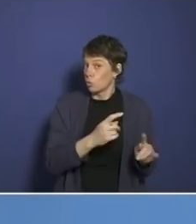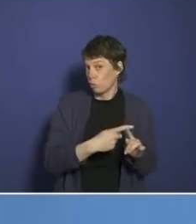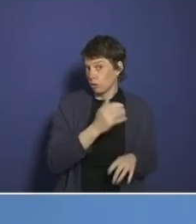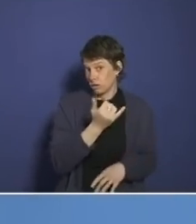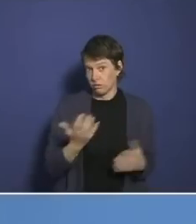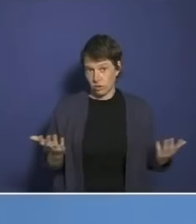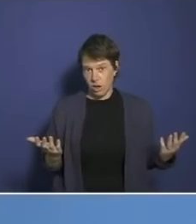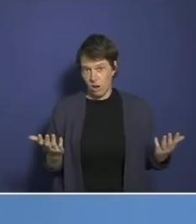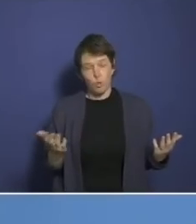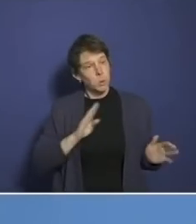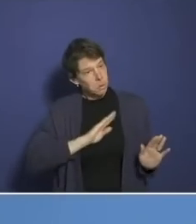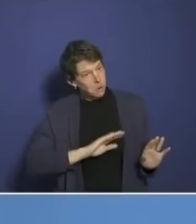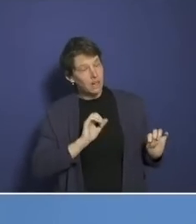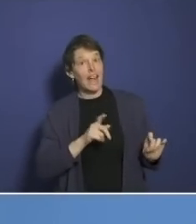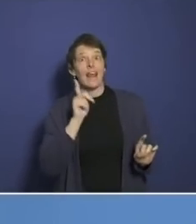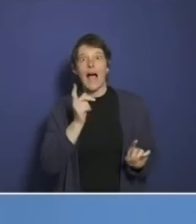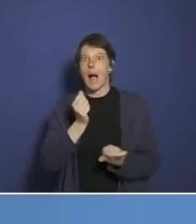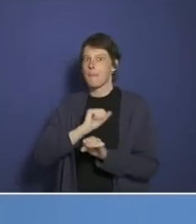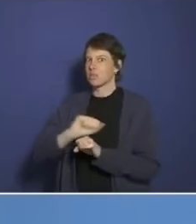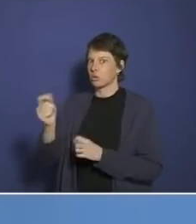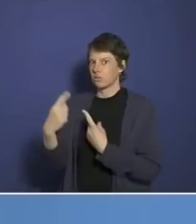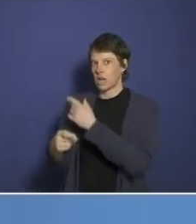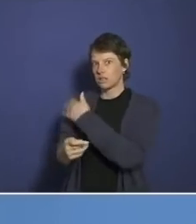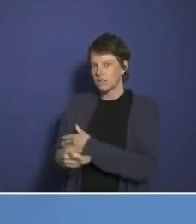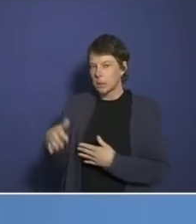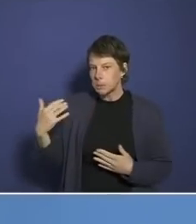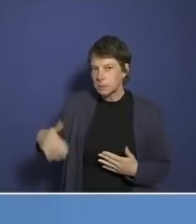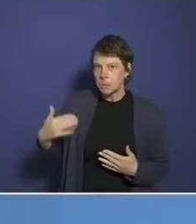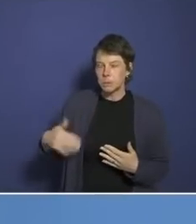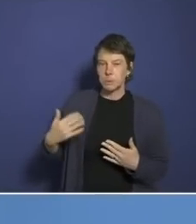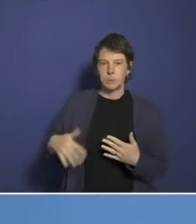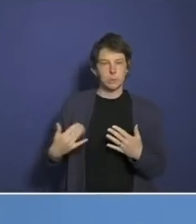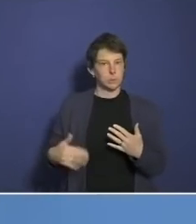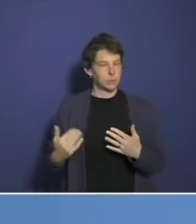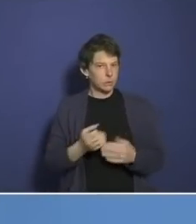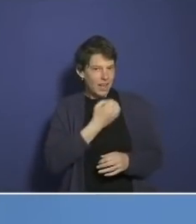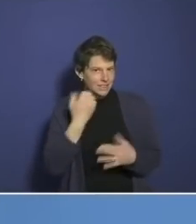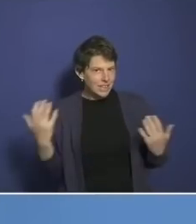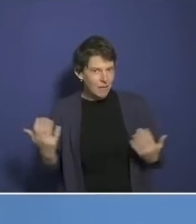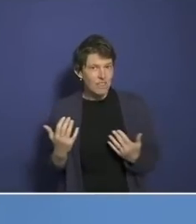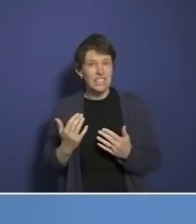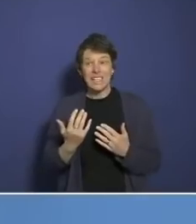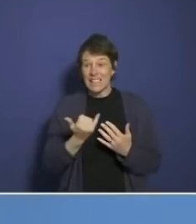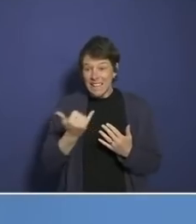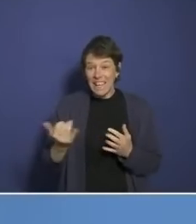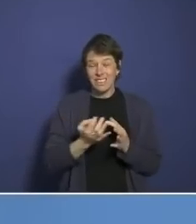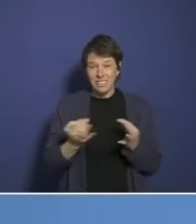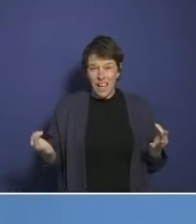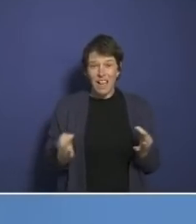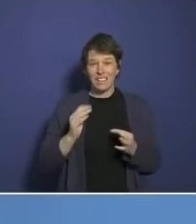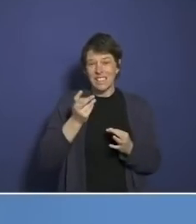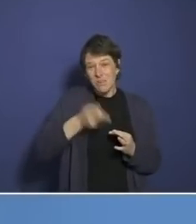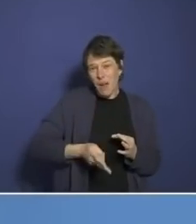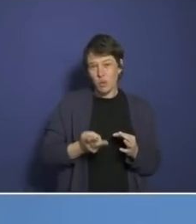die Quarantäne. Ja klar, wenn man die Abschaffung der Quarantäne aufhebt, dann sind viele betroffen durch die Quarantäne. Also man schafft sich die Probleme selber.